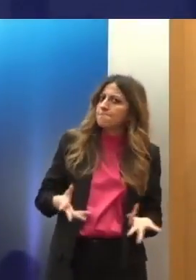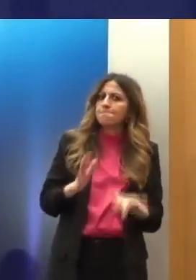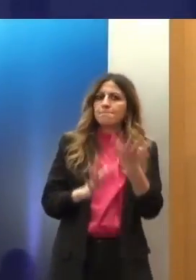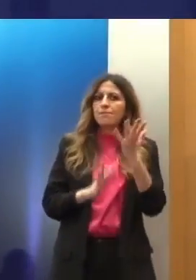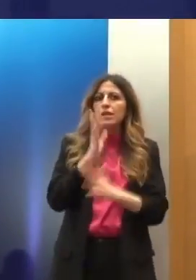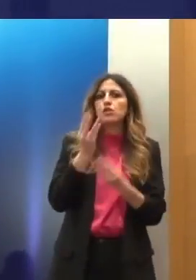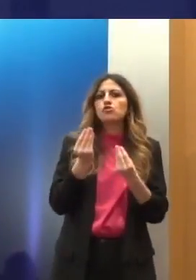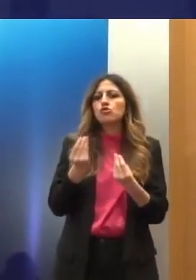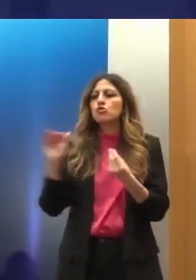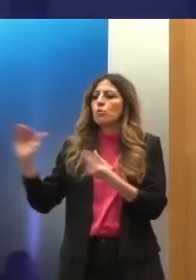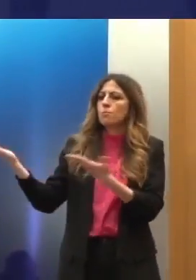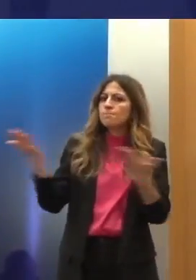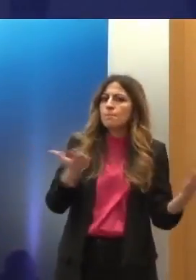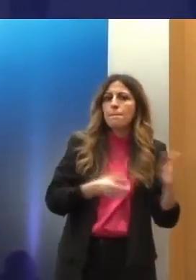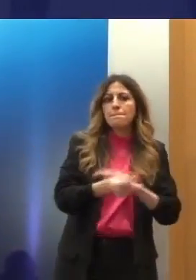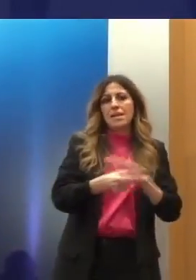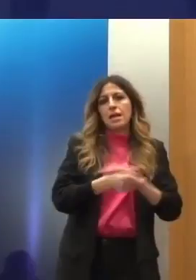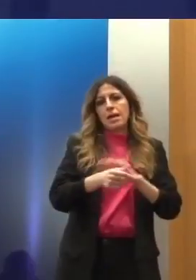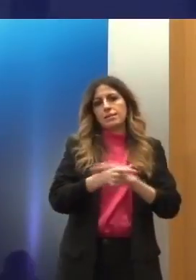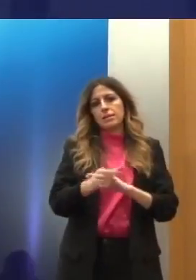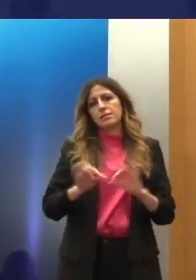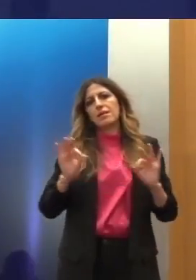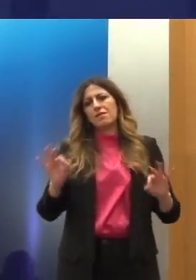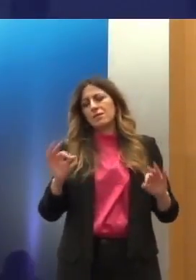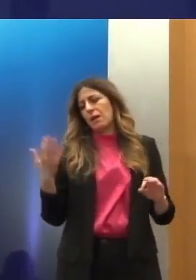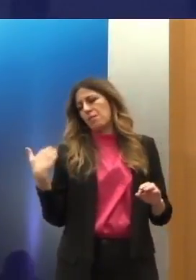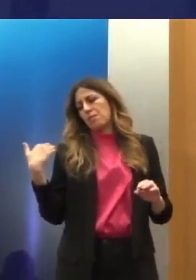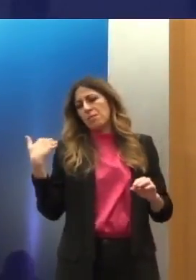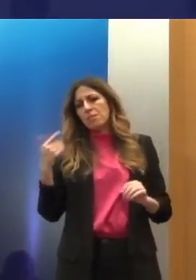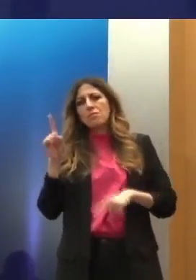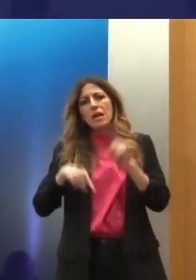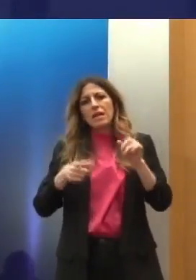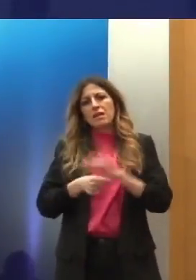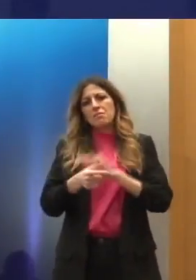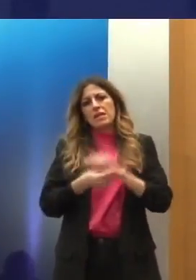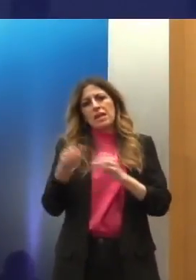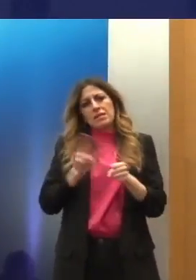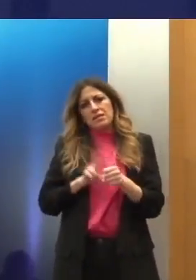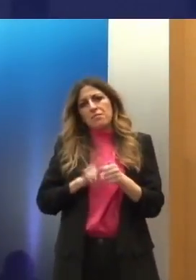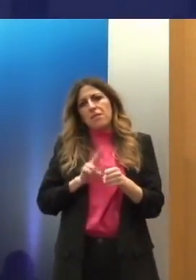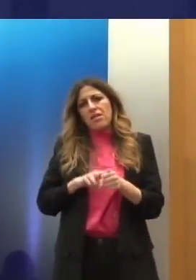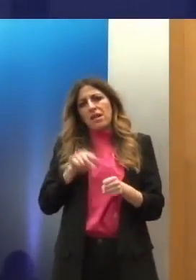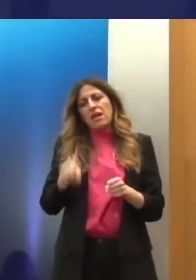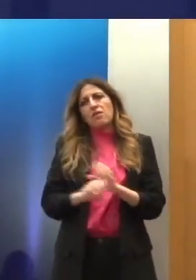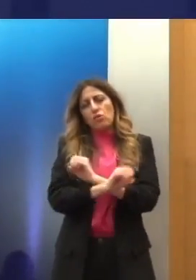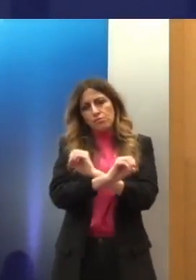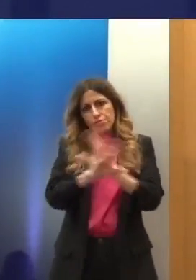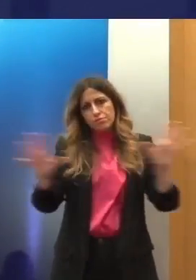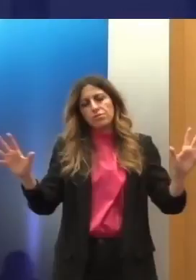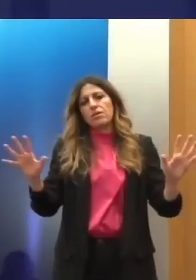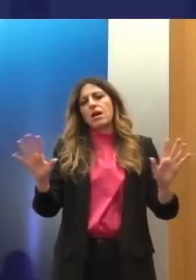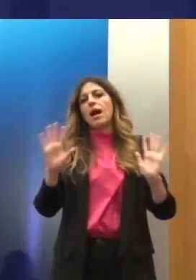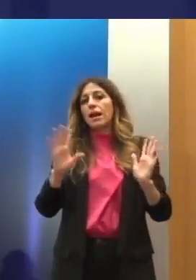Καταλαβαίνω πάρα πολύ καλά ότι η πρόσφατη θάνατη και όλα αυτά είναι στο πρώτο σημείο της δημοσιότητας. Αλλά ταυτόχρονα θα πρέπει να